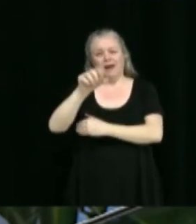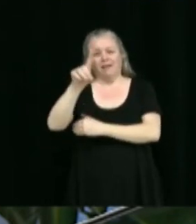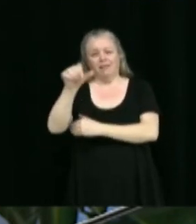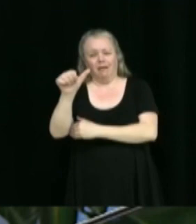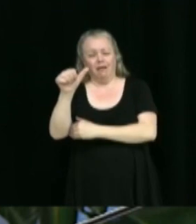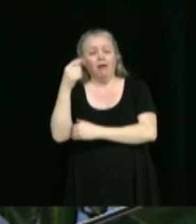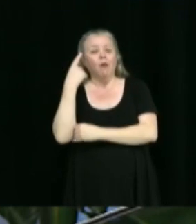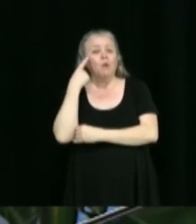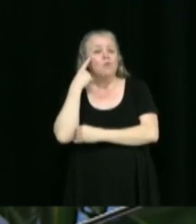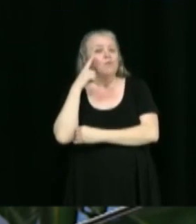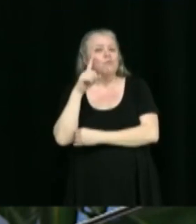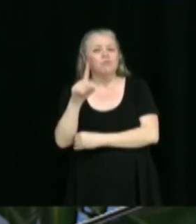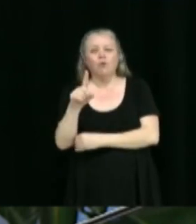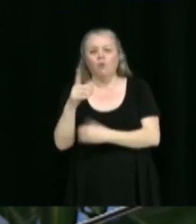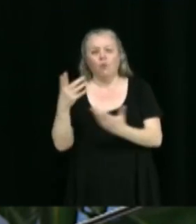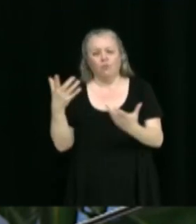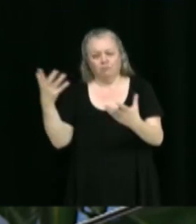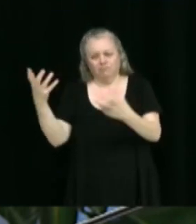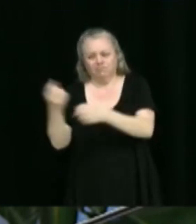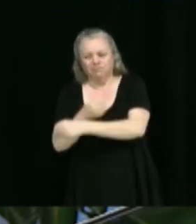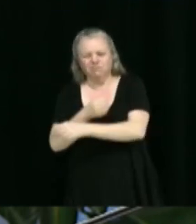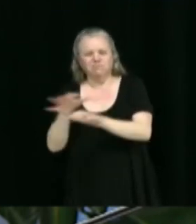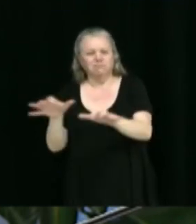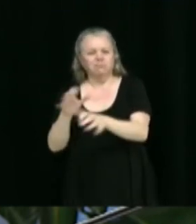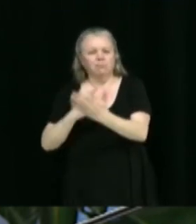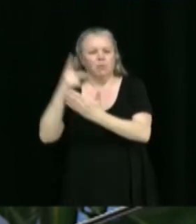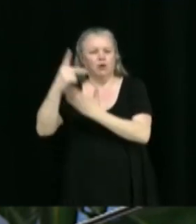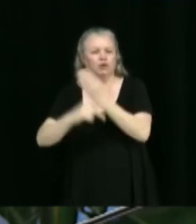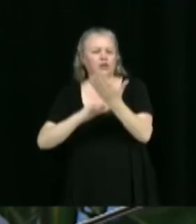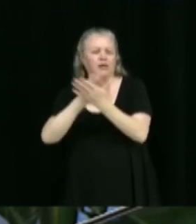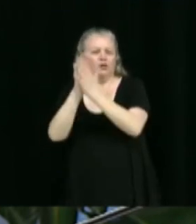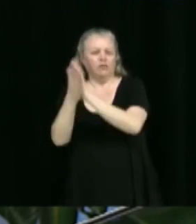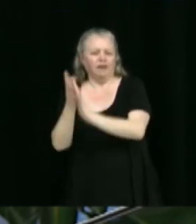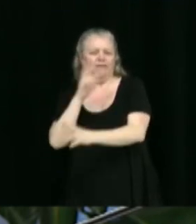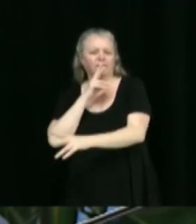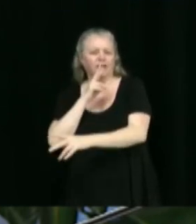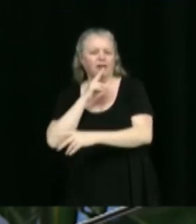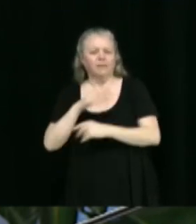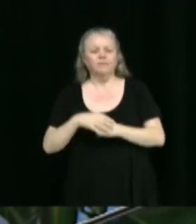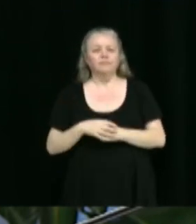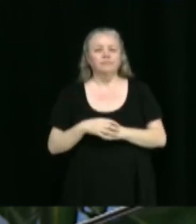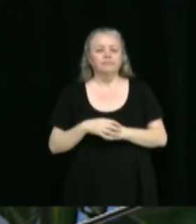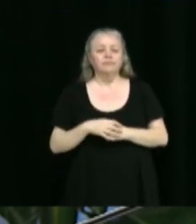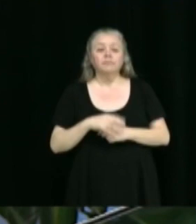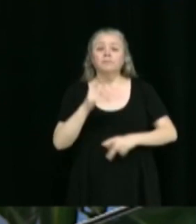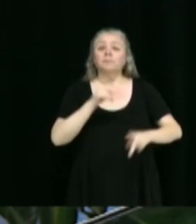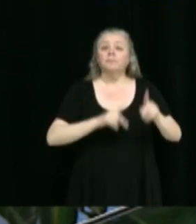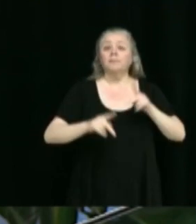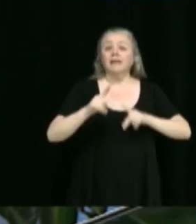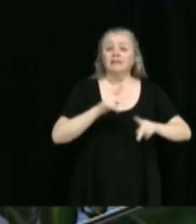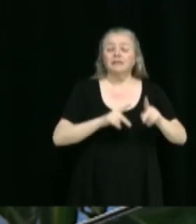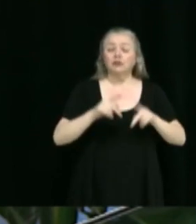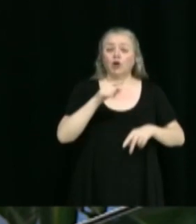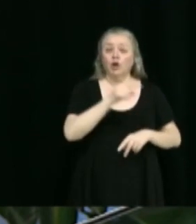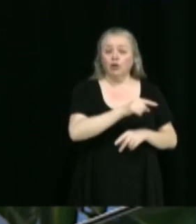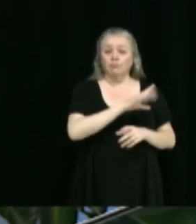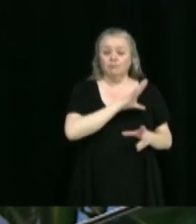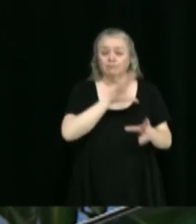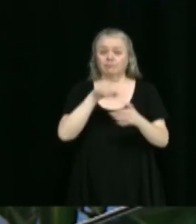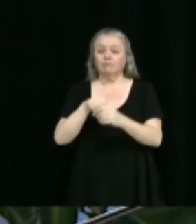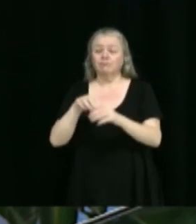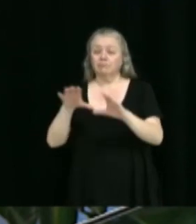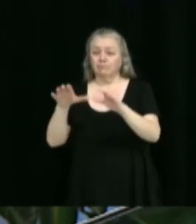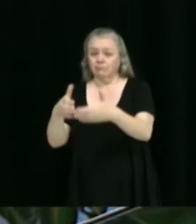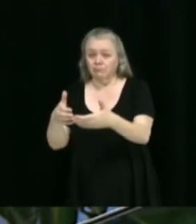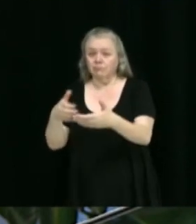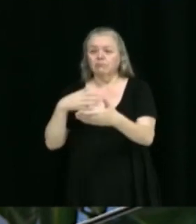à parts égales à la réalisation de ce projet et que l'élu responsable qui contribue aux travaux du comité présente un rapport de la démarche sur une